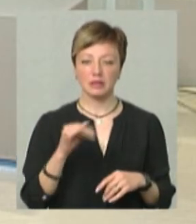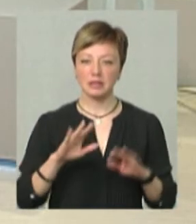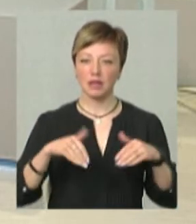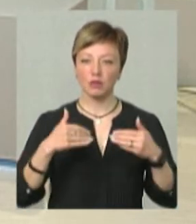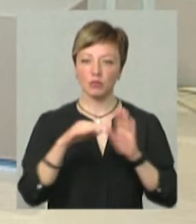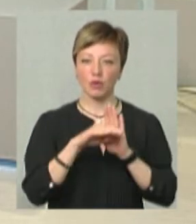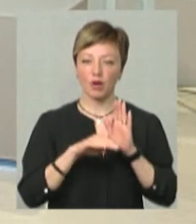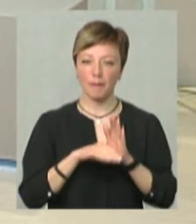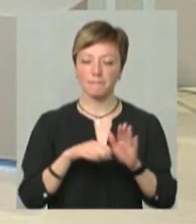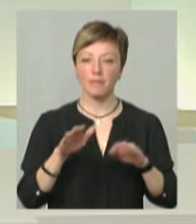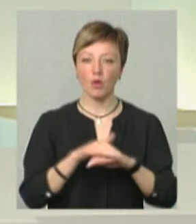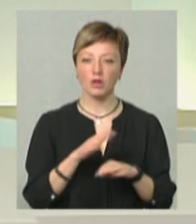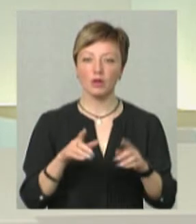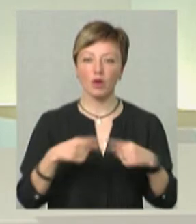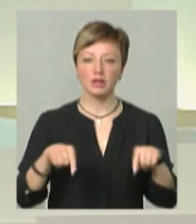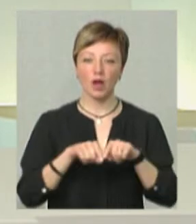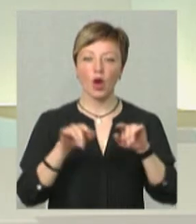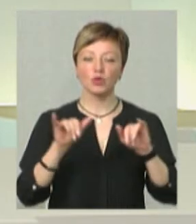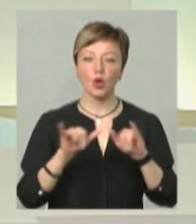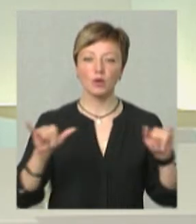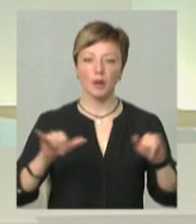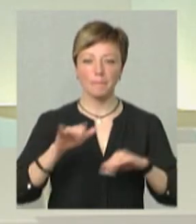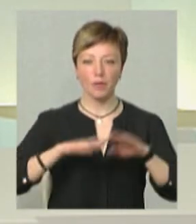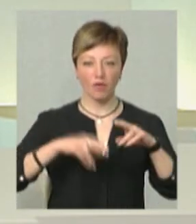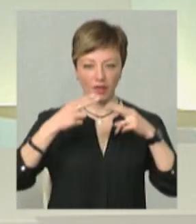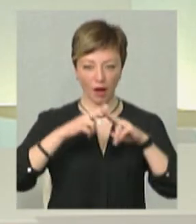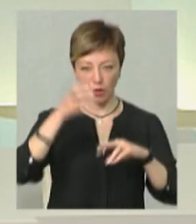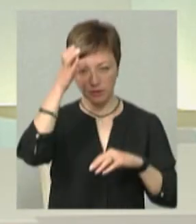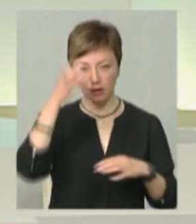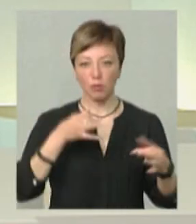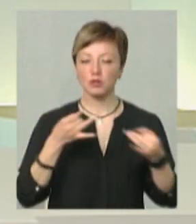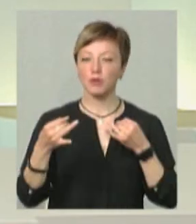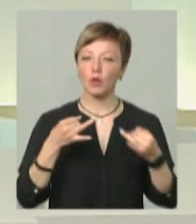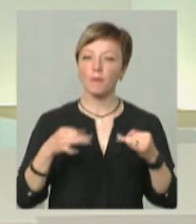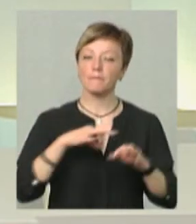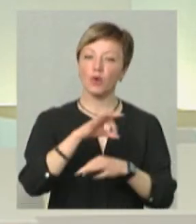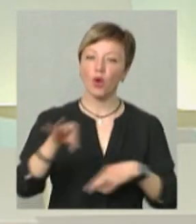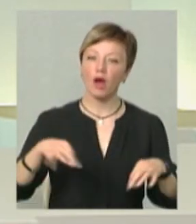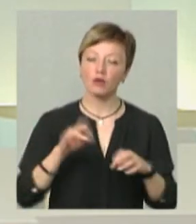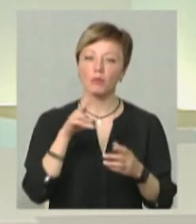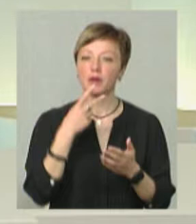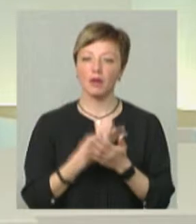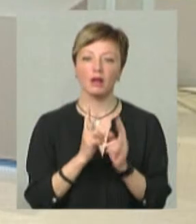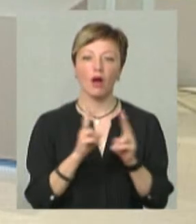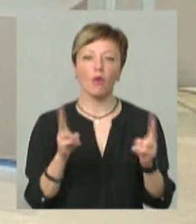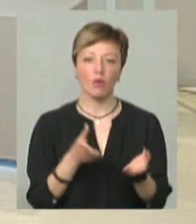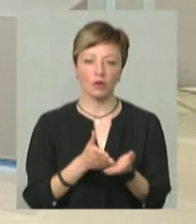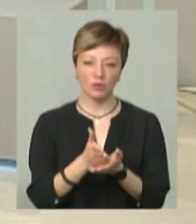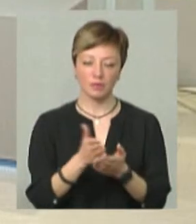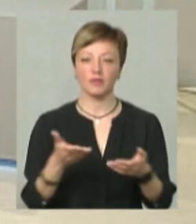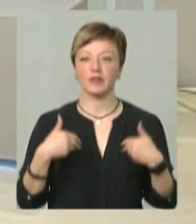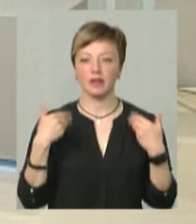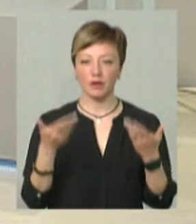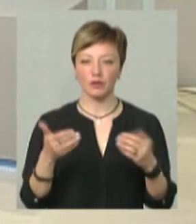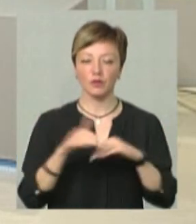благодійної організації «Інноватика» з розвитку профтехосвіти. Отож, поспілкуємось про сам проєкт, що він передбачає та на кого орієнтований.